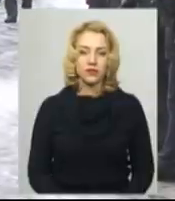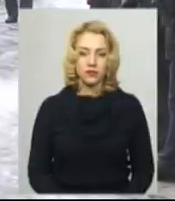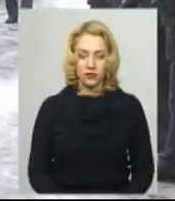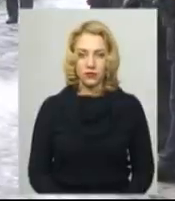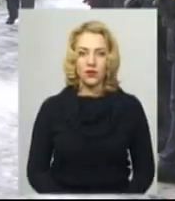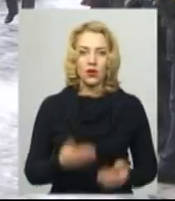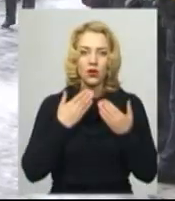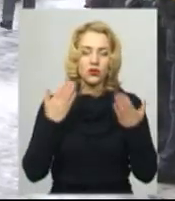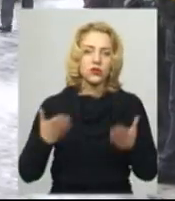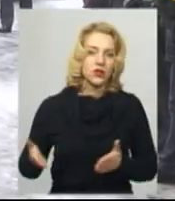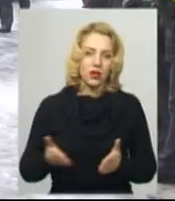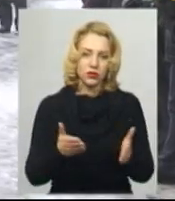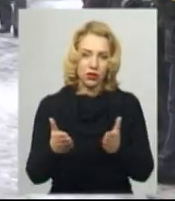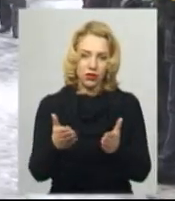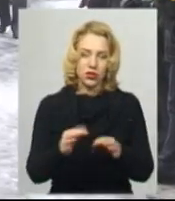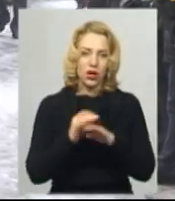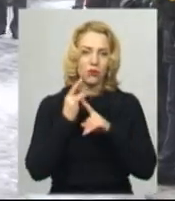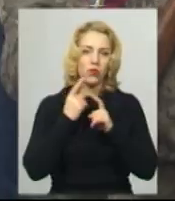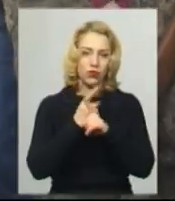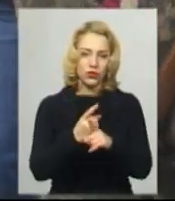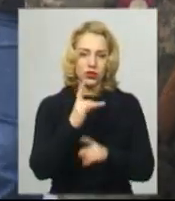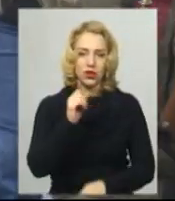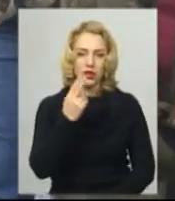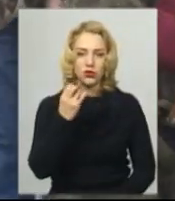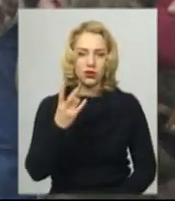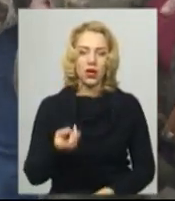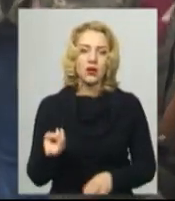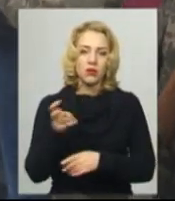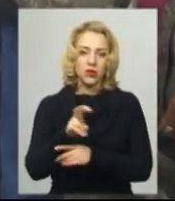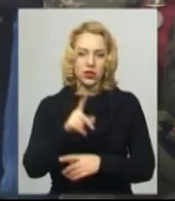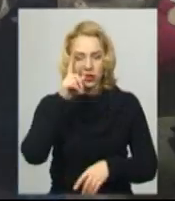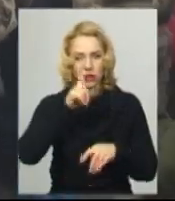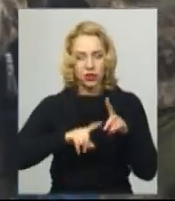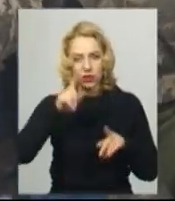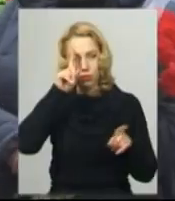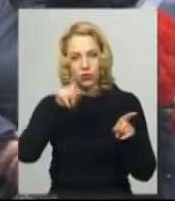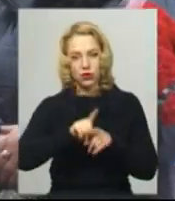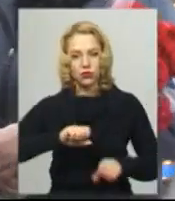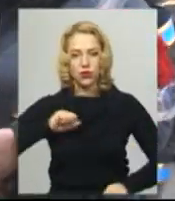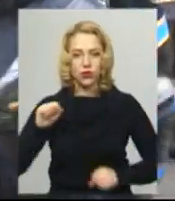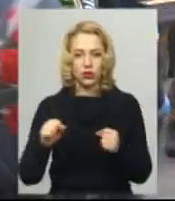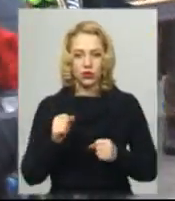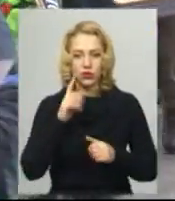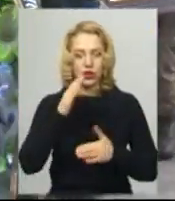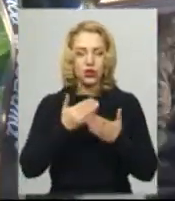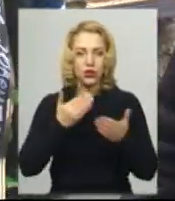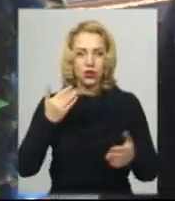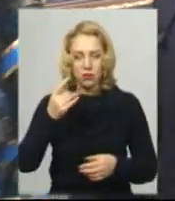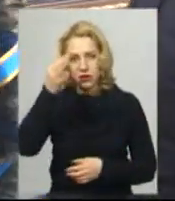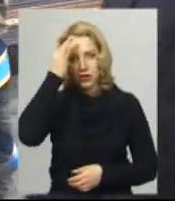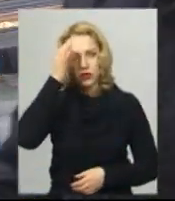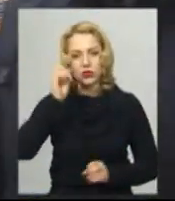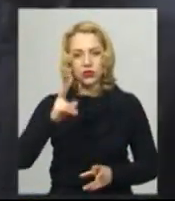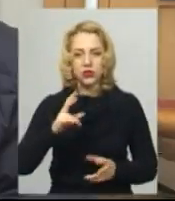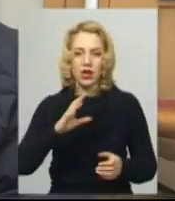Останній шлях провести Сергія Рацуна прийшли рідні побратими друзі. Юрій Семенюк каже, дотепер стоїть в очах фрагмент, як у дитинстві разом із